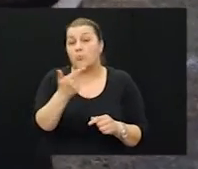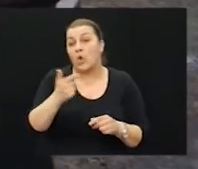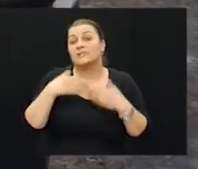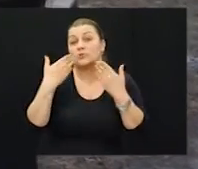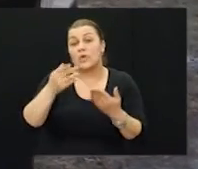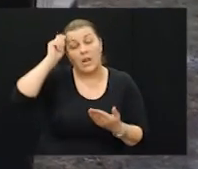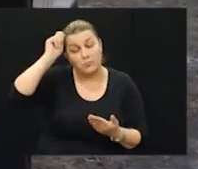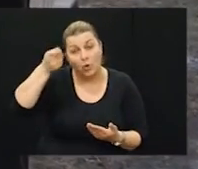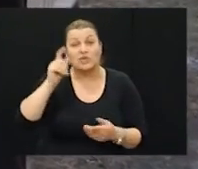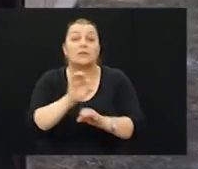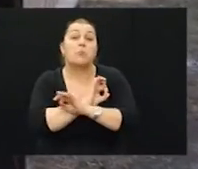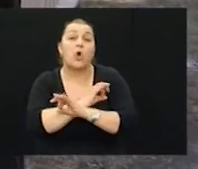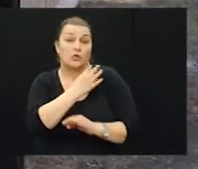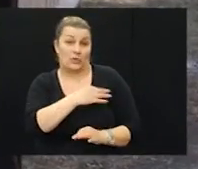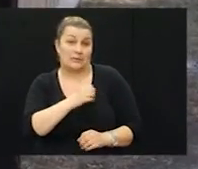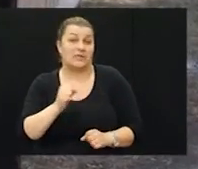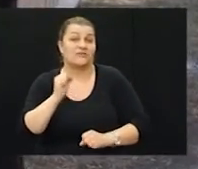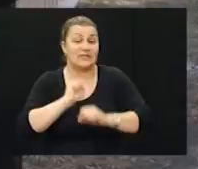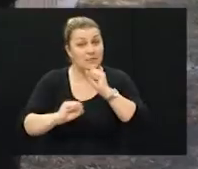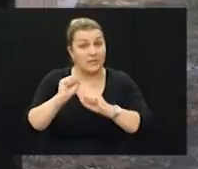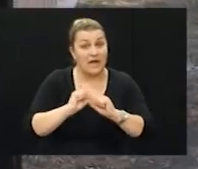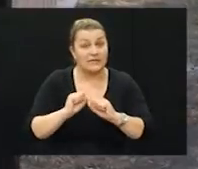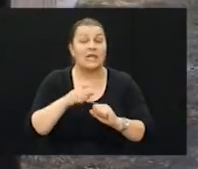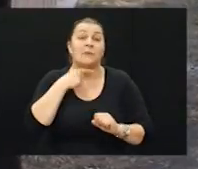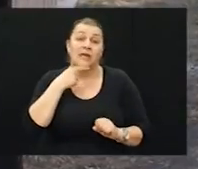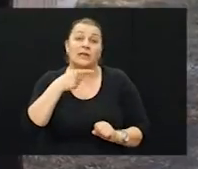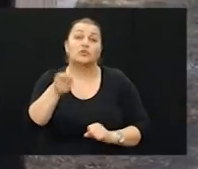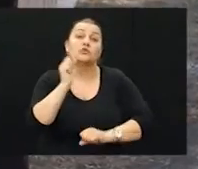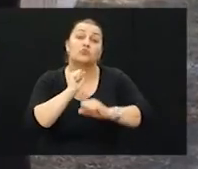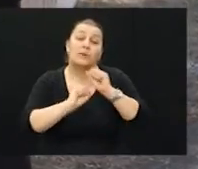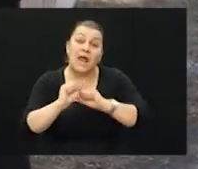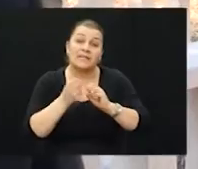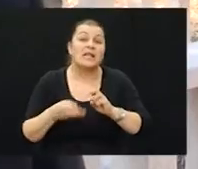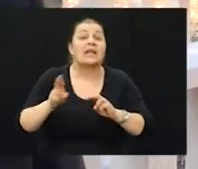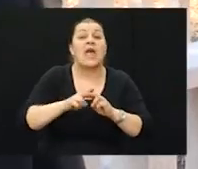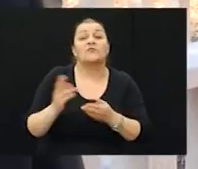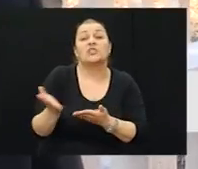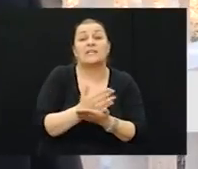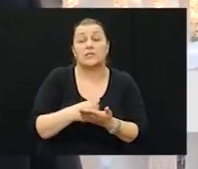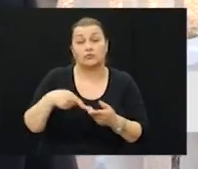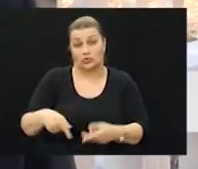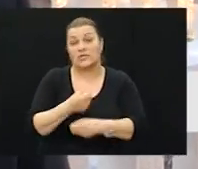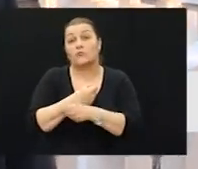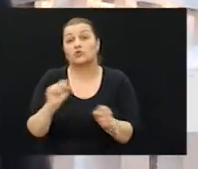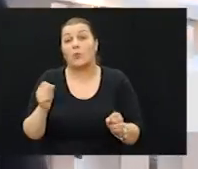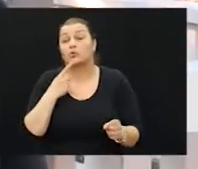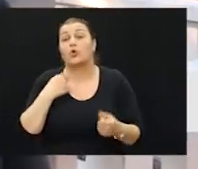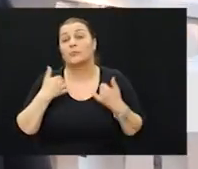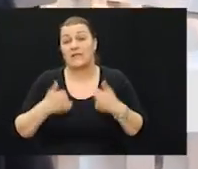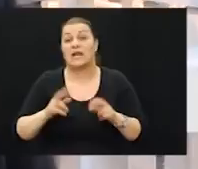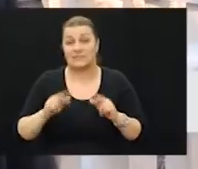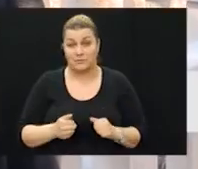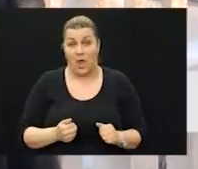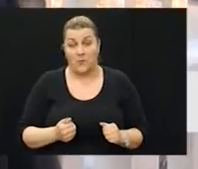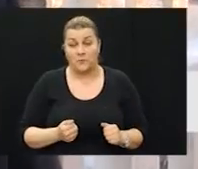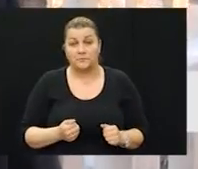poginunih hrvatskih braniteljima, ti staknuli kako su oni najzasurniji za današnju stobodu koju baštinimo. Danas kad svijet slavi, odnosno